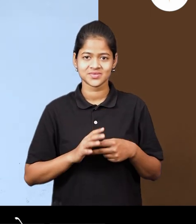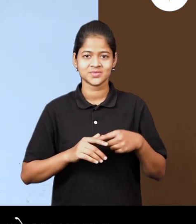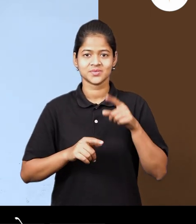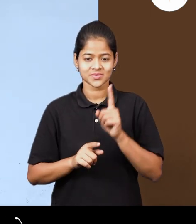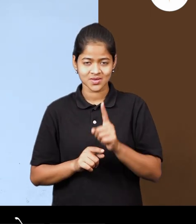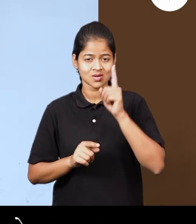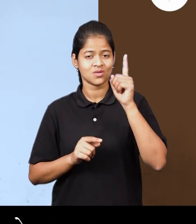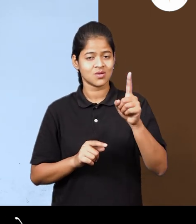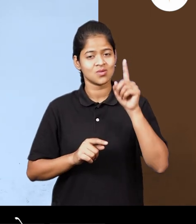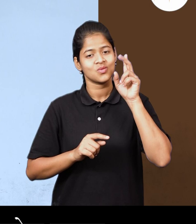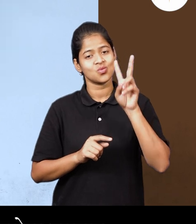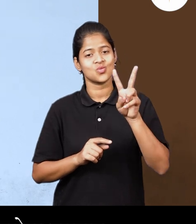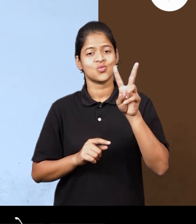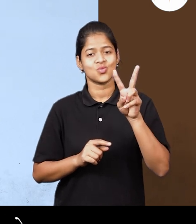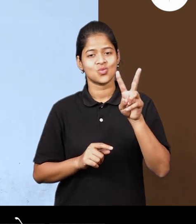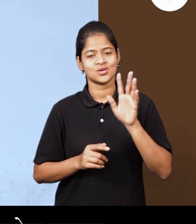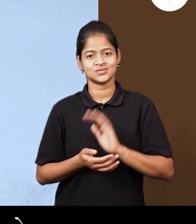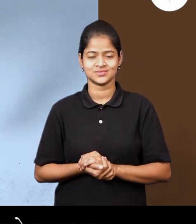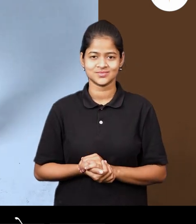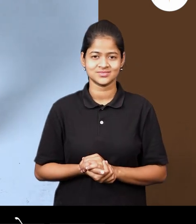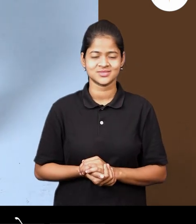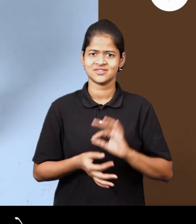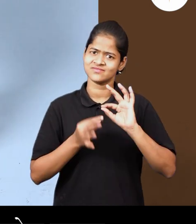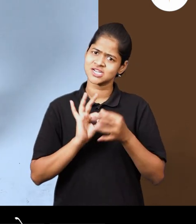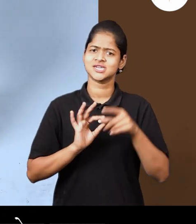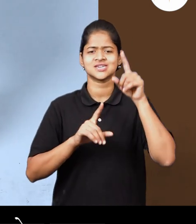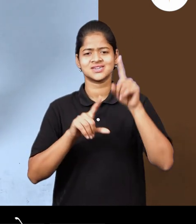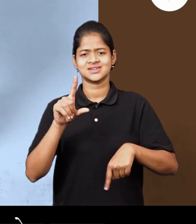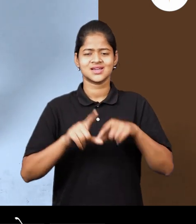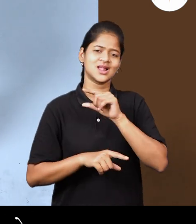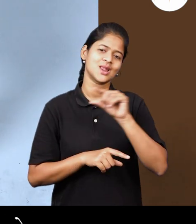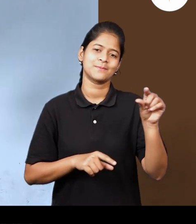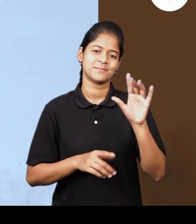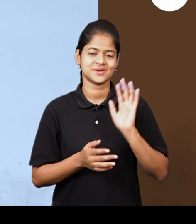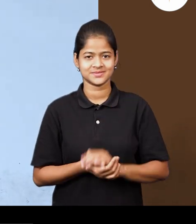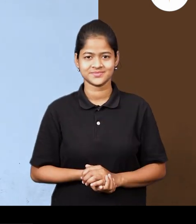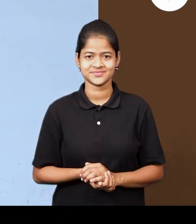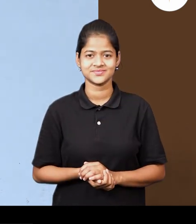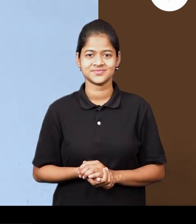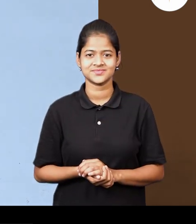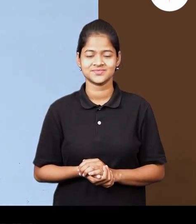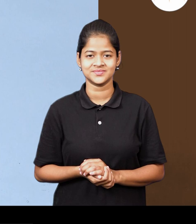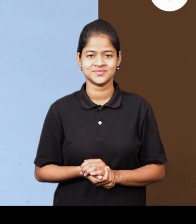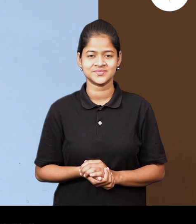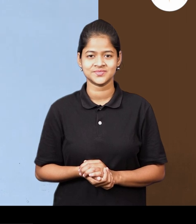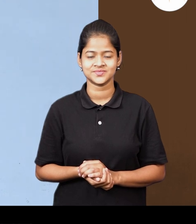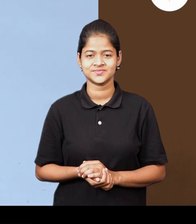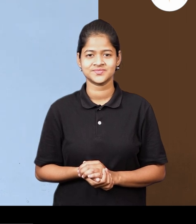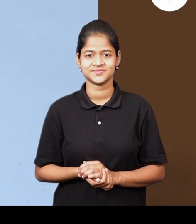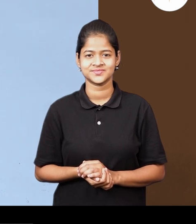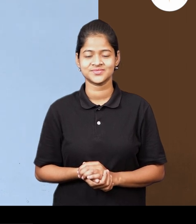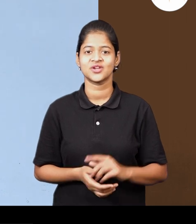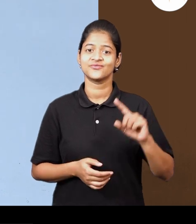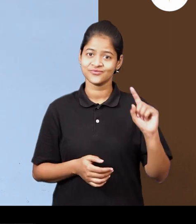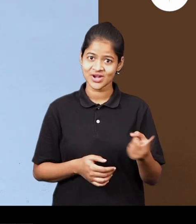पागुया दोन काड़ा बरोबर वस्तात या रेशेला व्यास आसे